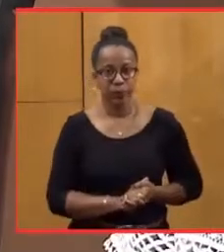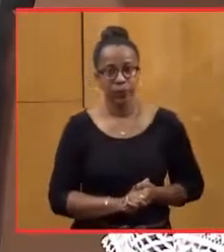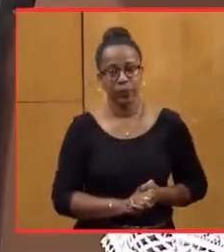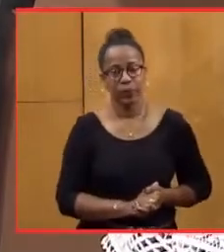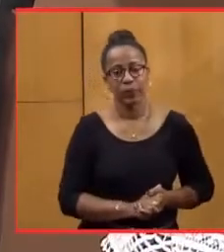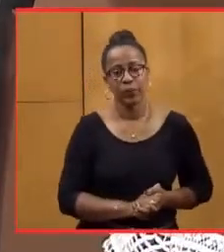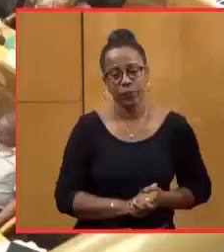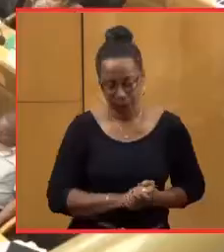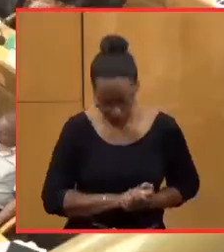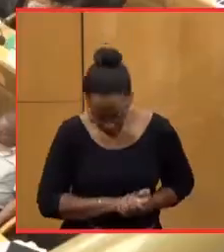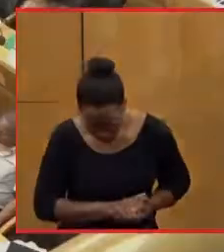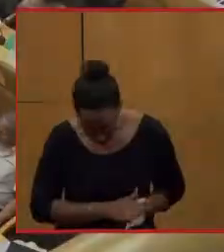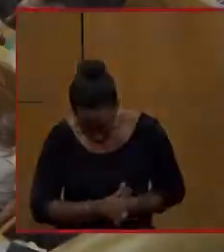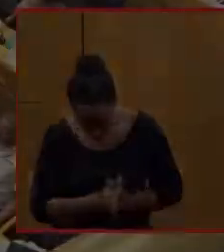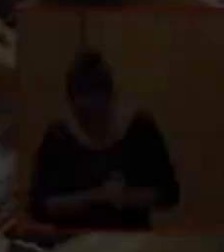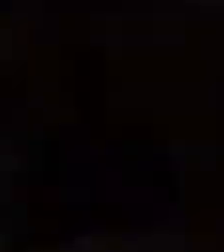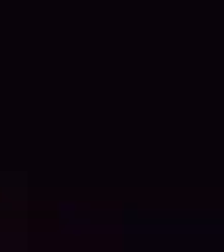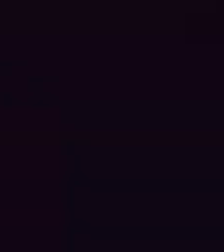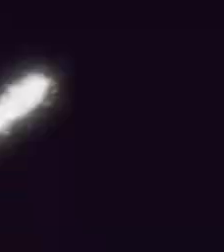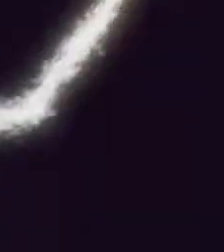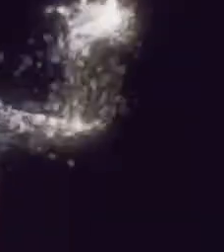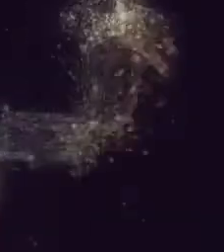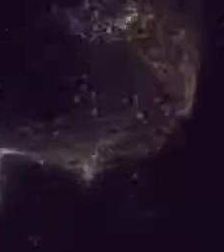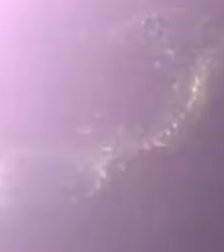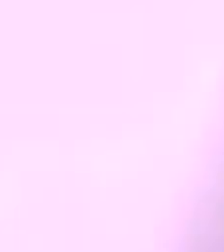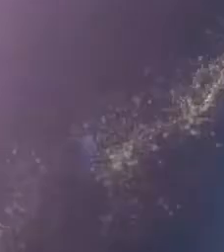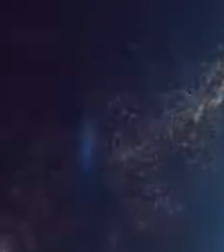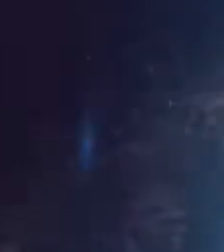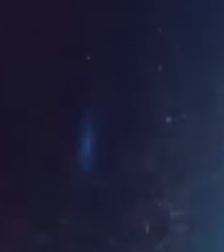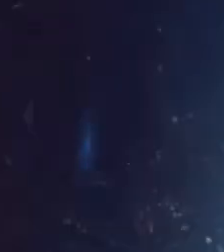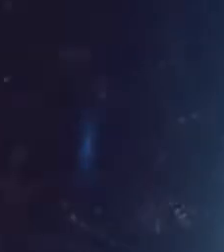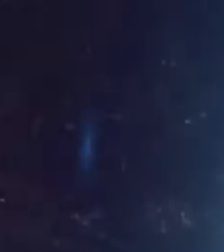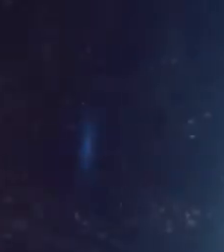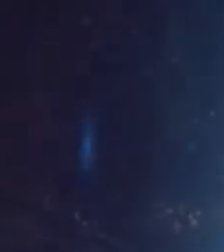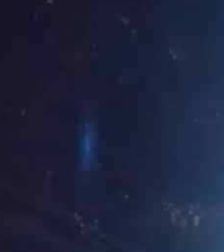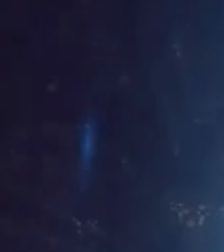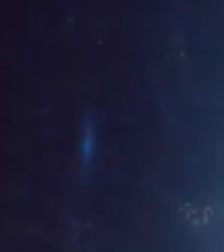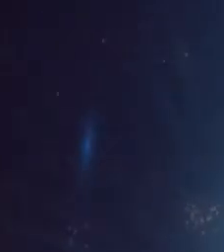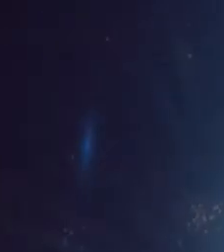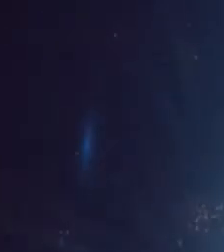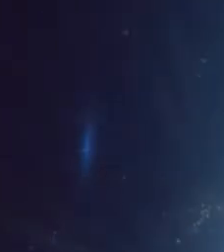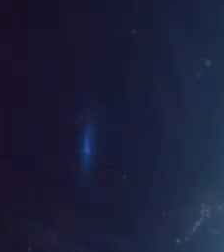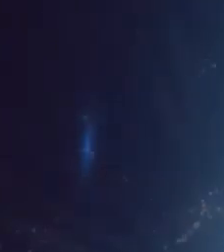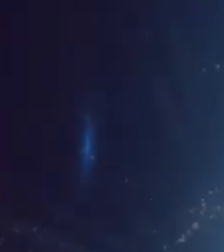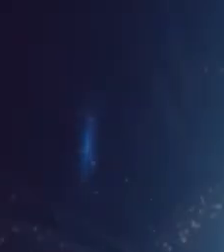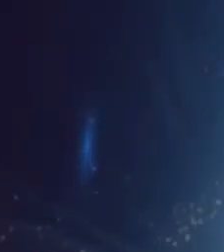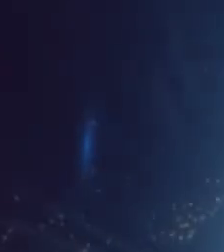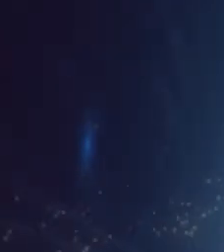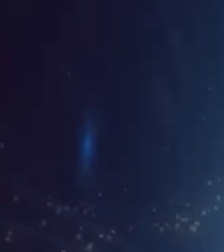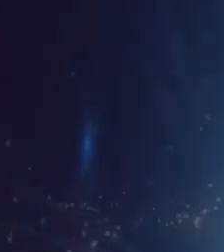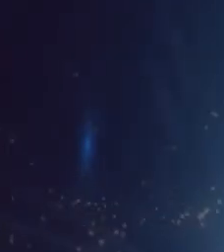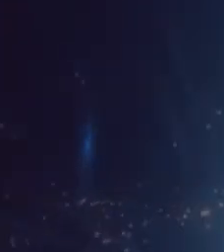-titrage Sous-titrage Société Radio-Canada